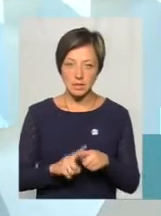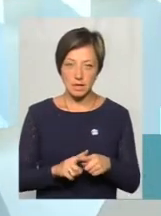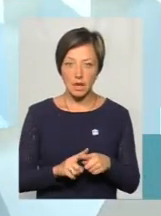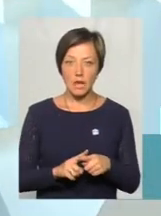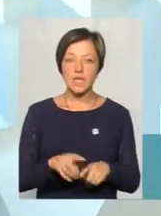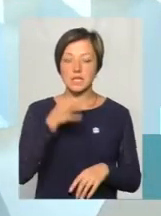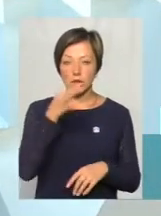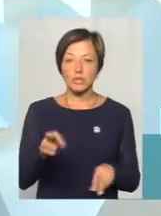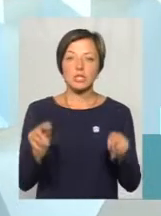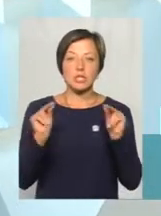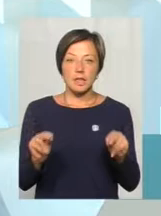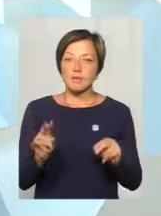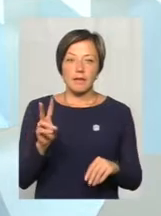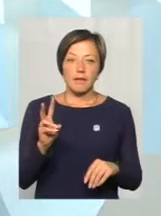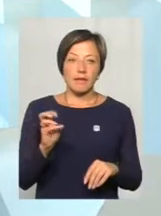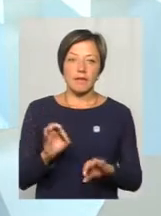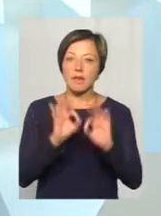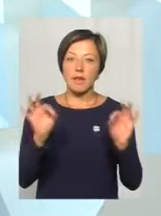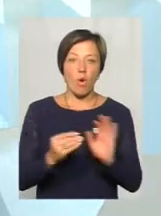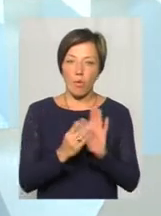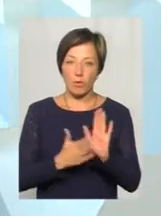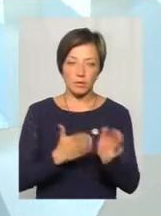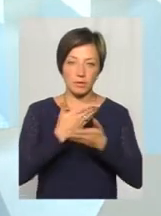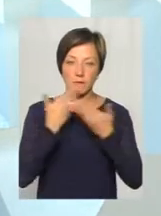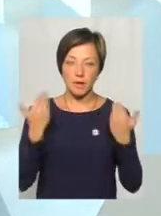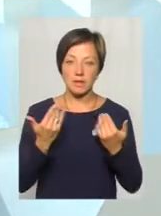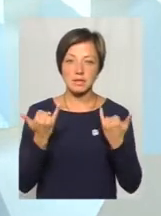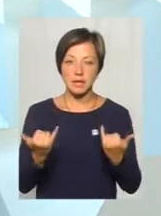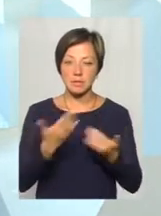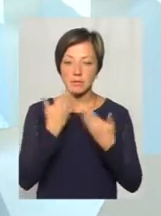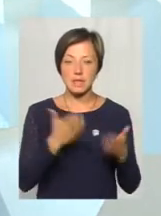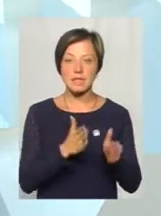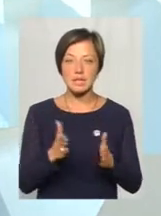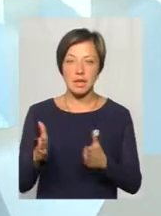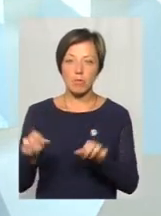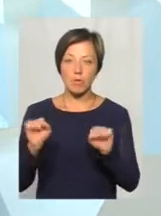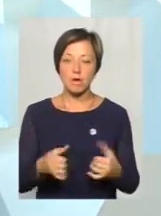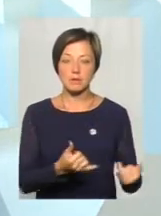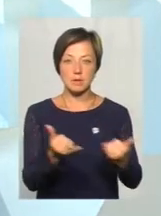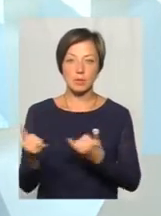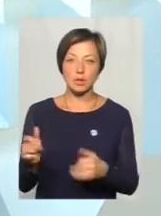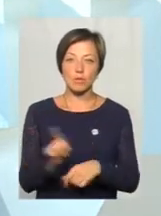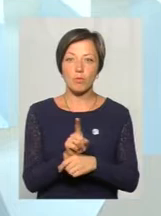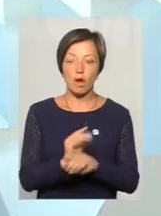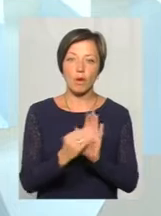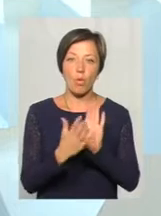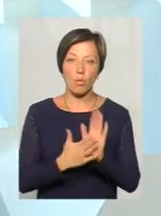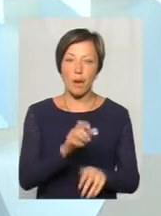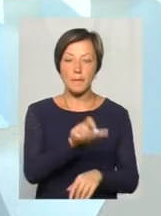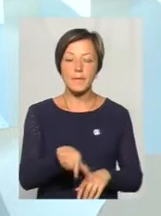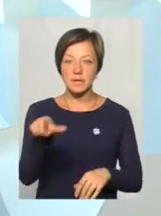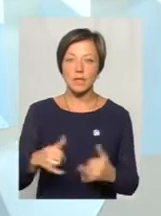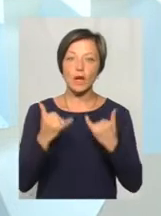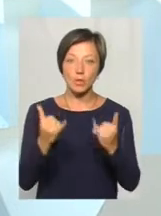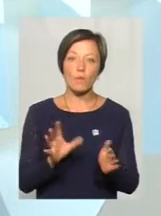Скажу вам чесно, ніяк не ведеться облік, тому що немає зараз системи такої, що могла би забезпечити нормальний облік пасажира. Для